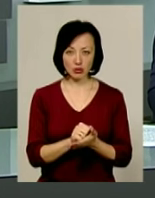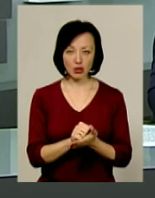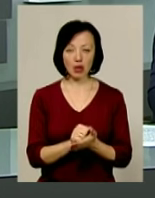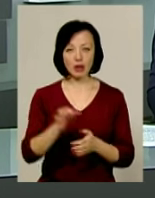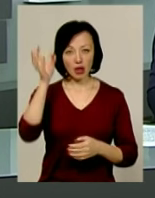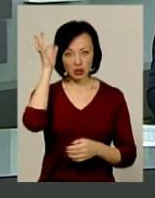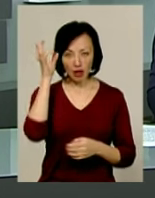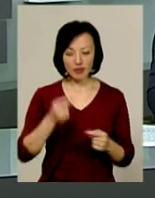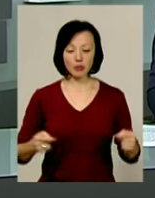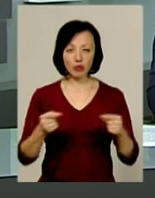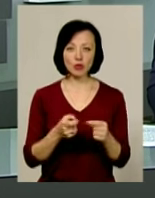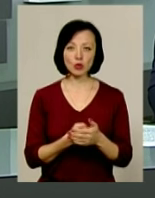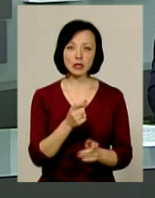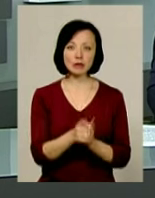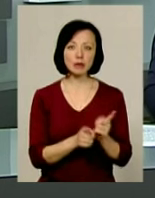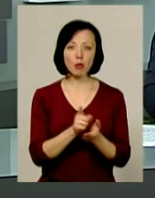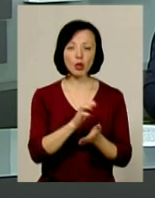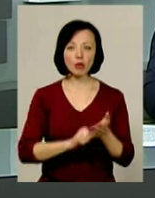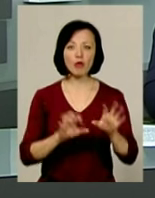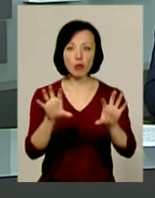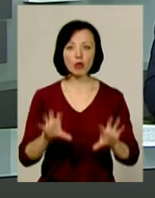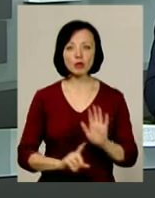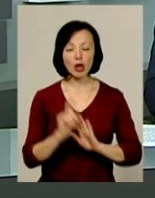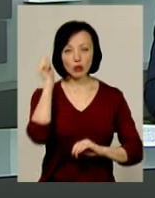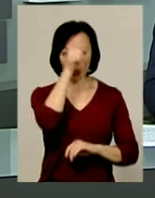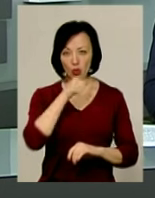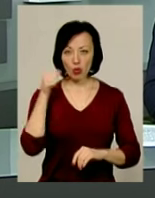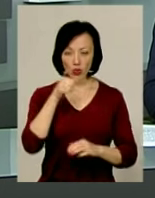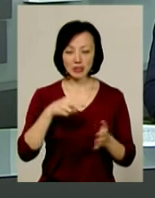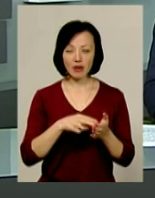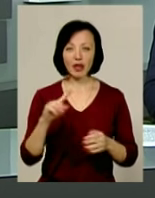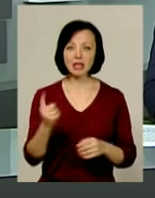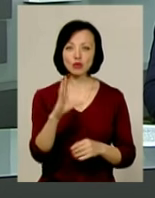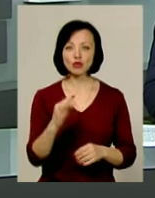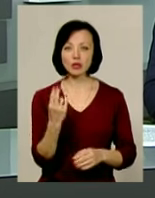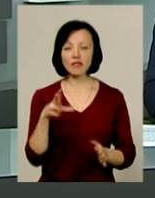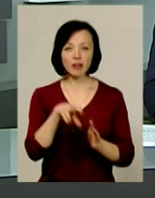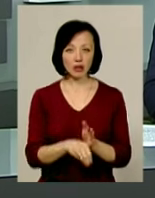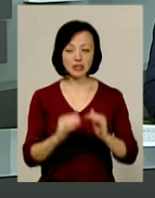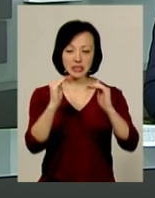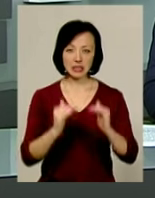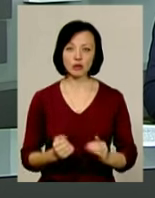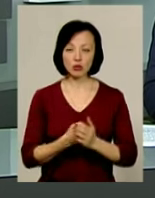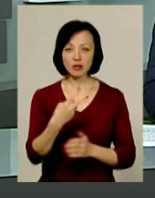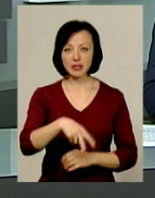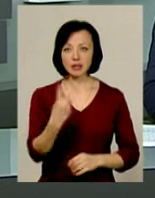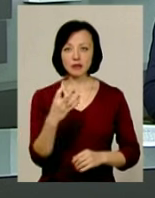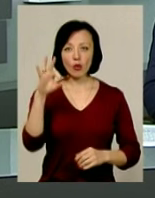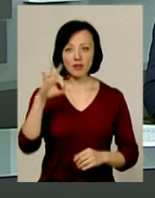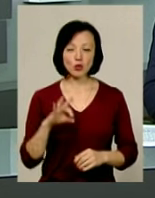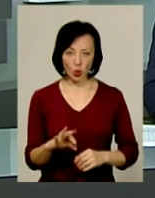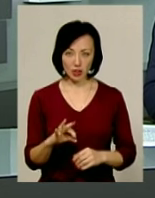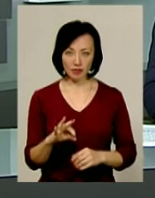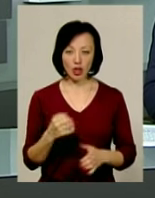Нагадаю, відповідно до змін у податковому кодексі від початку року ставка єдиного соціального внеску знизилася до 22%.